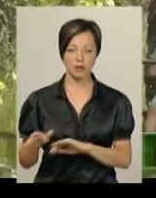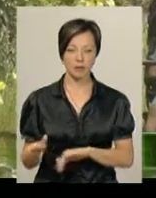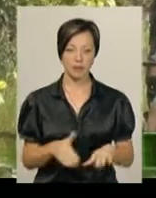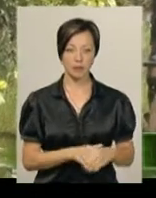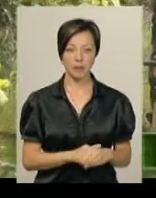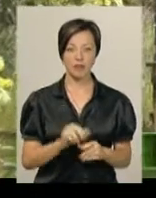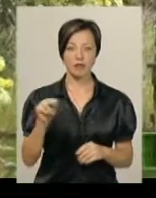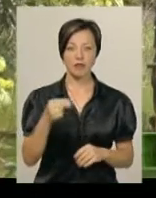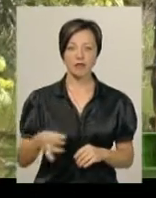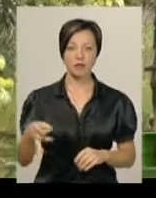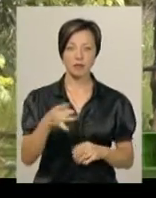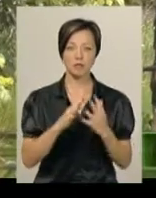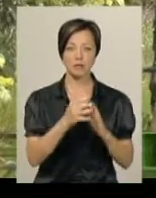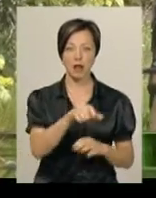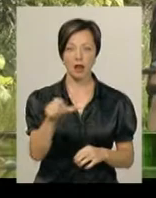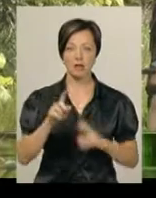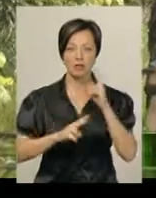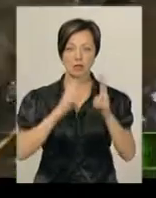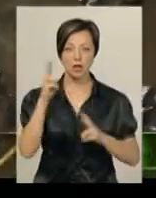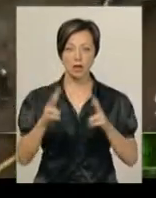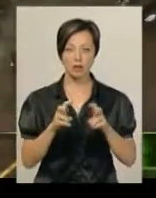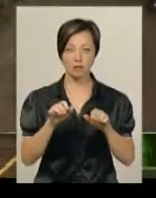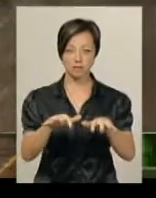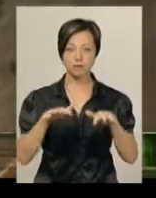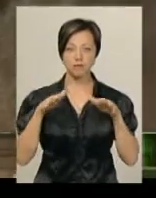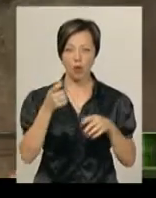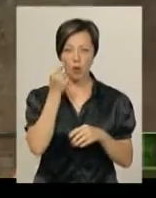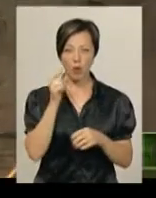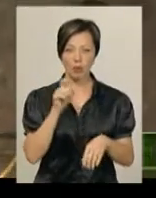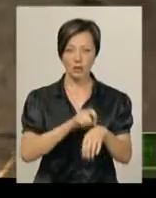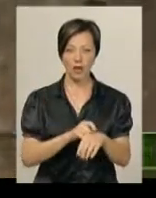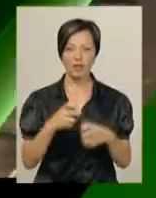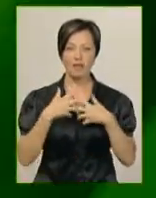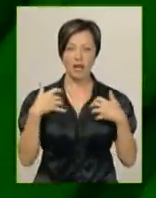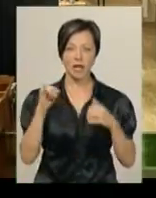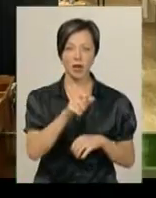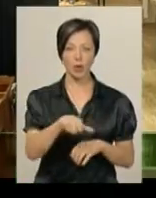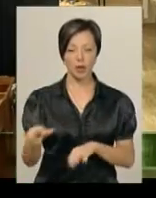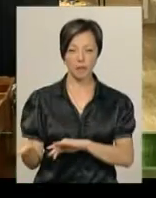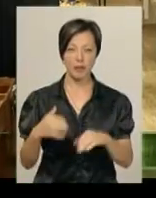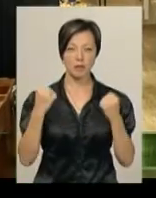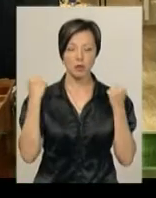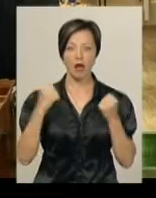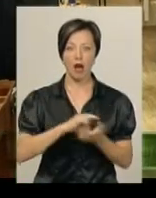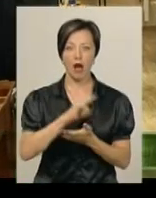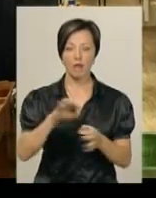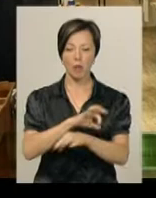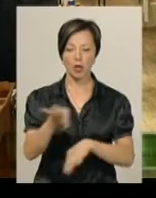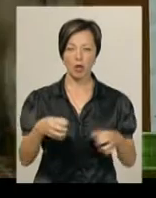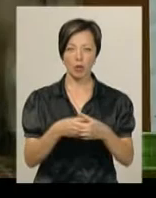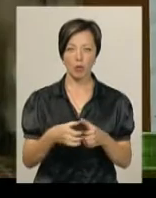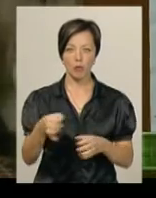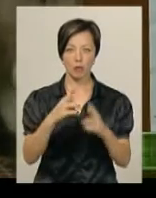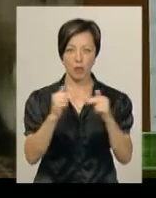У Чемеровецькому районі селяни скаржаться на нашестя комах. Кажуть, вони кусають тварини людей. Спортсмени авіамодельного гуртка обласного